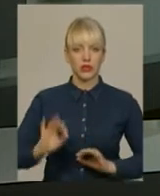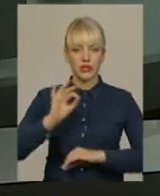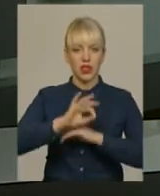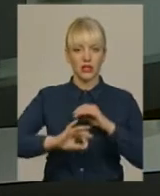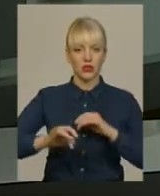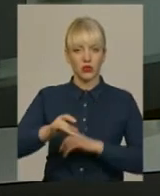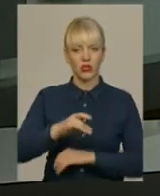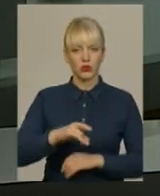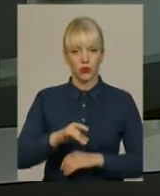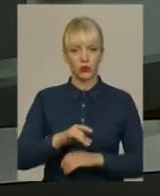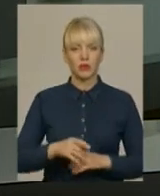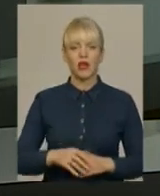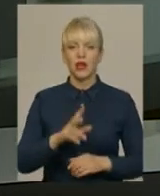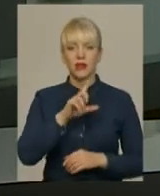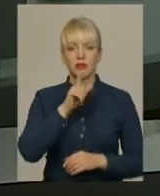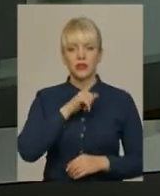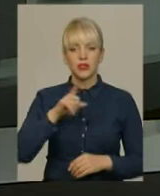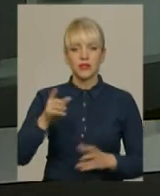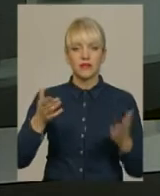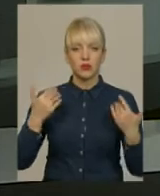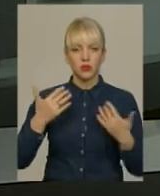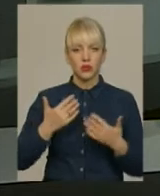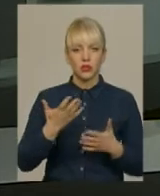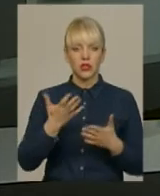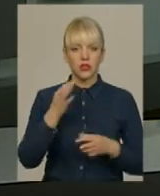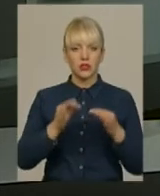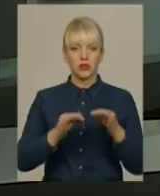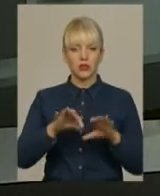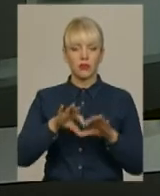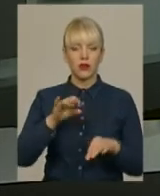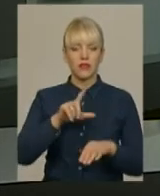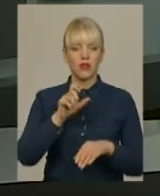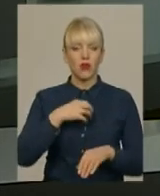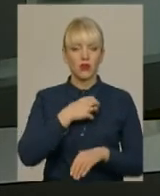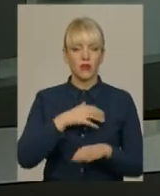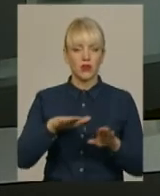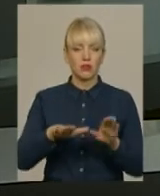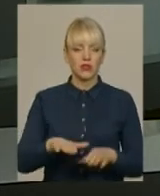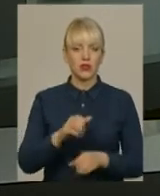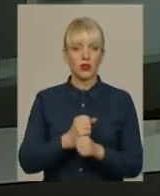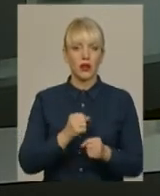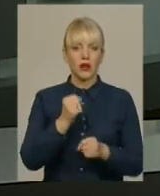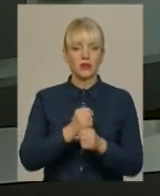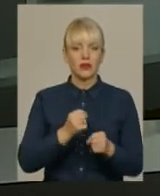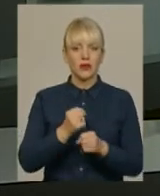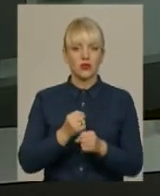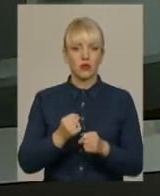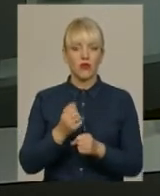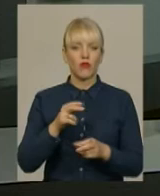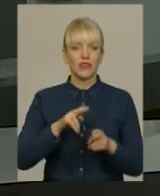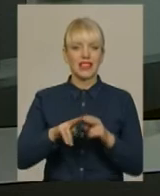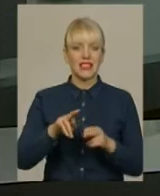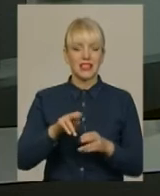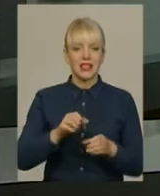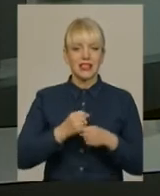регіону Юлія Галущак. Під час відпустки, яку суддя брав за основним місцем роботи, підпрацьовував Теслярем, а